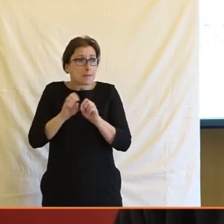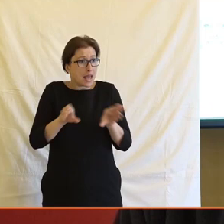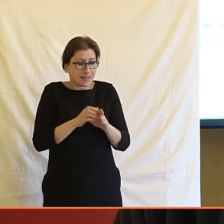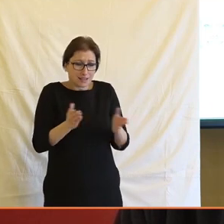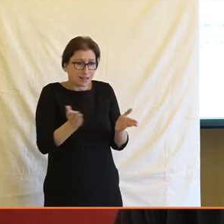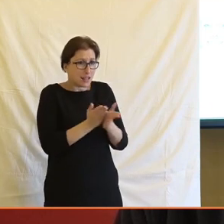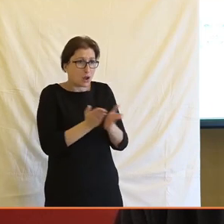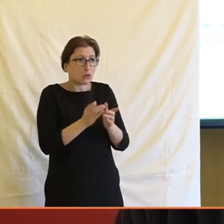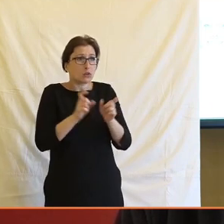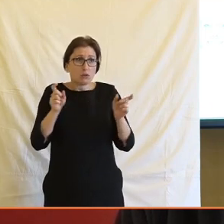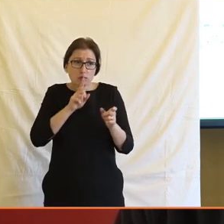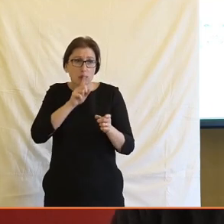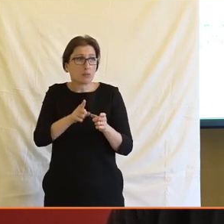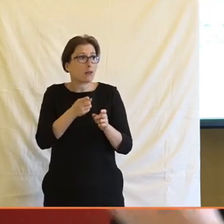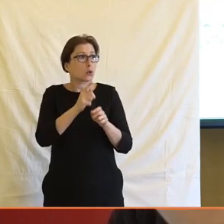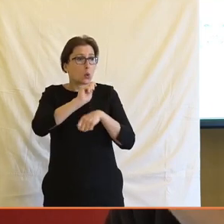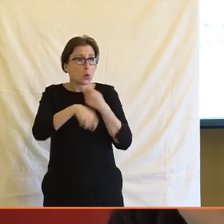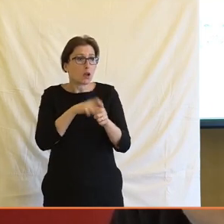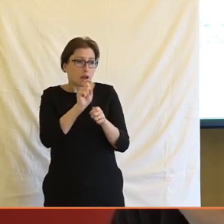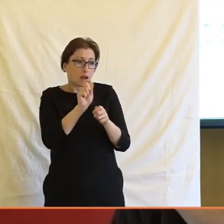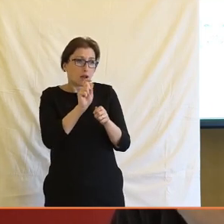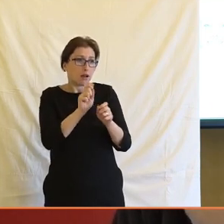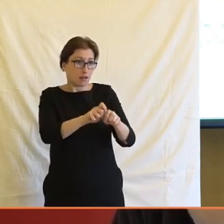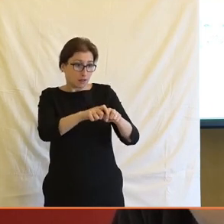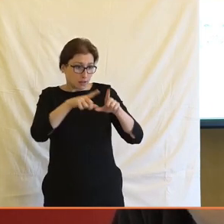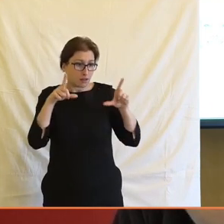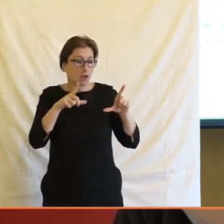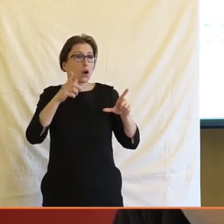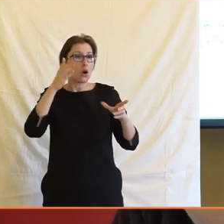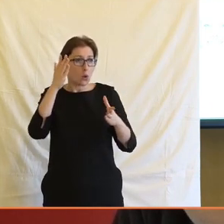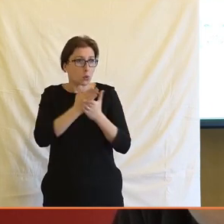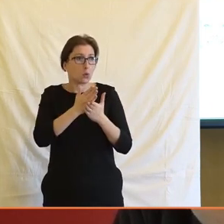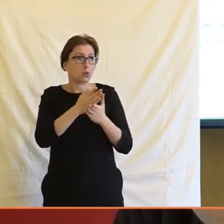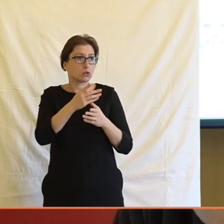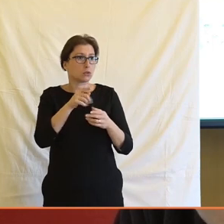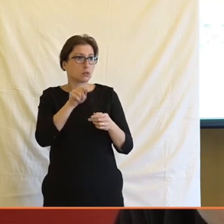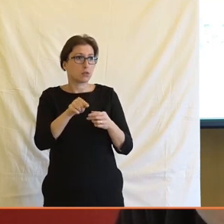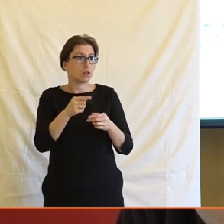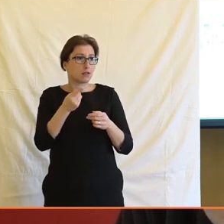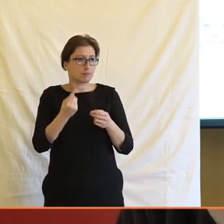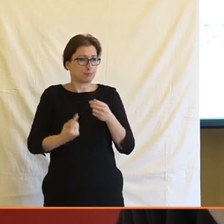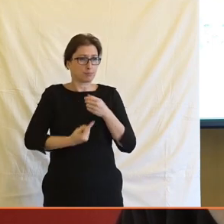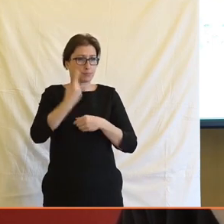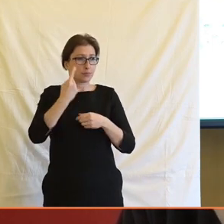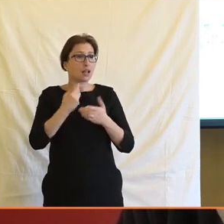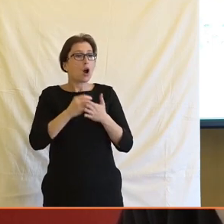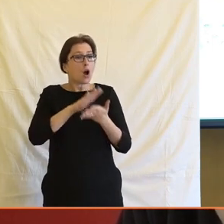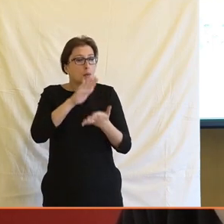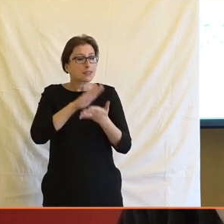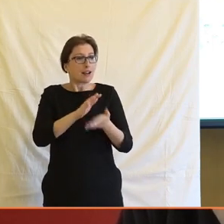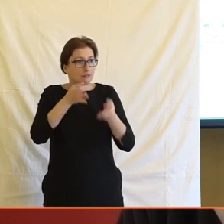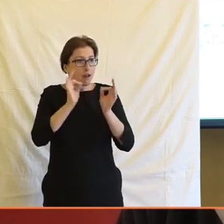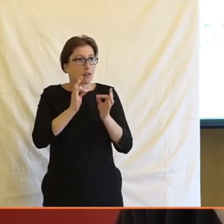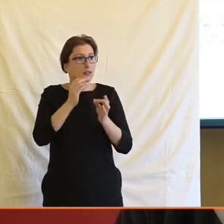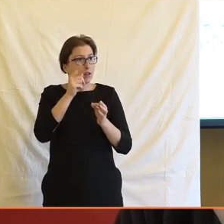algoritmická prostě optimalizace na klikance nedává absolutně jako v mediálním prostoru smysl, pokud tvoříte obsah, který má nějakou